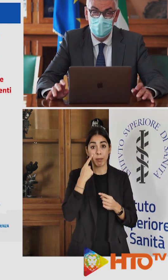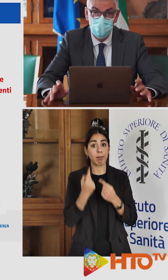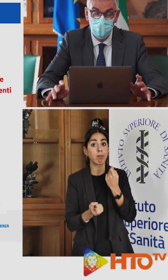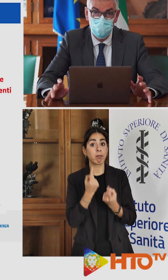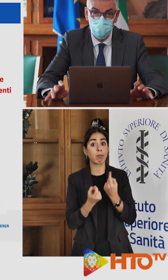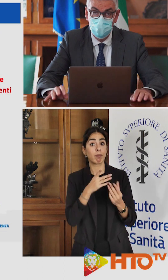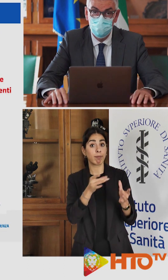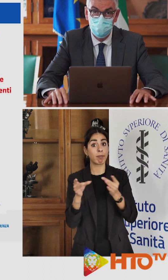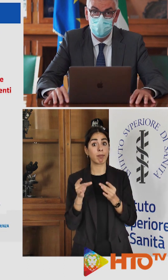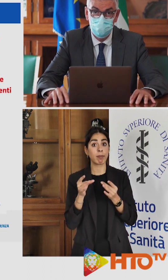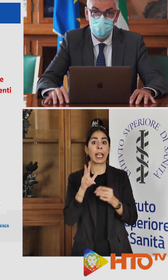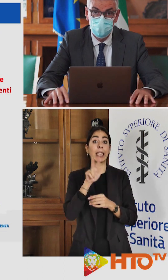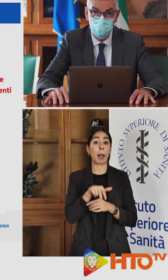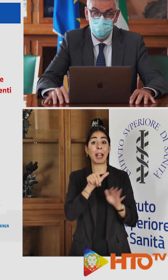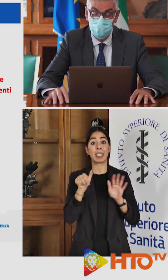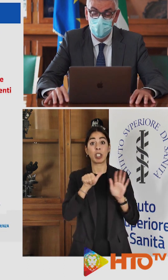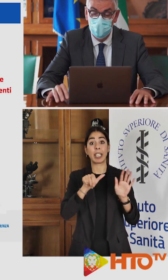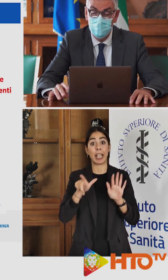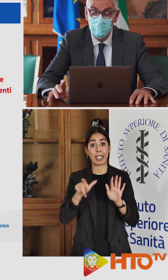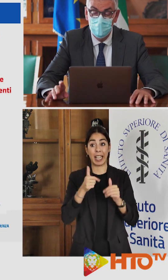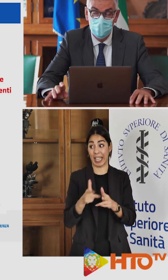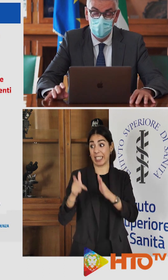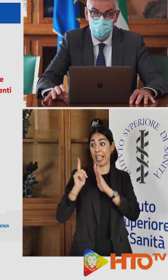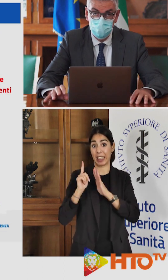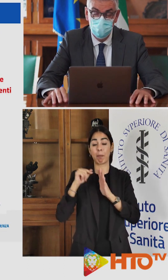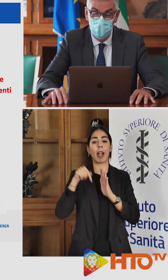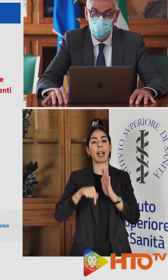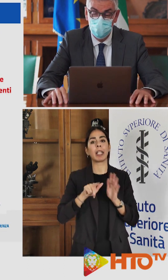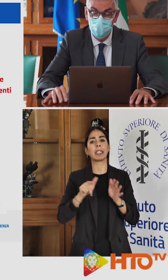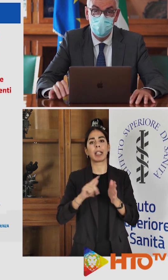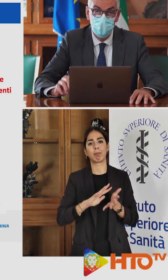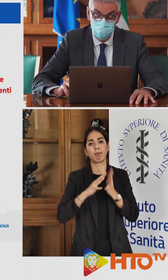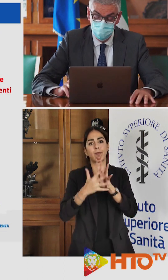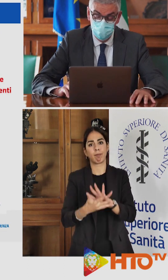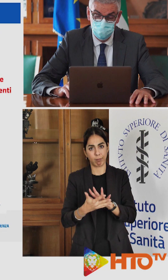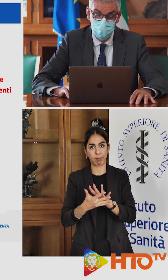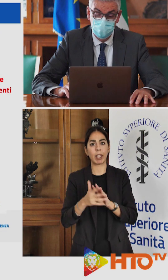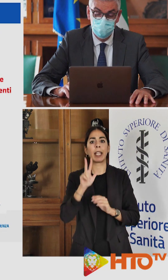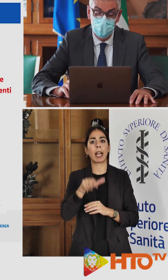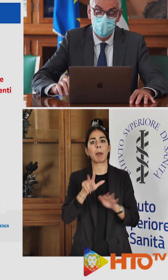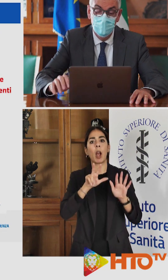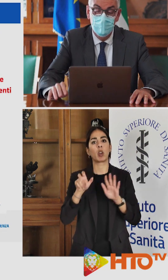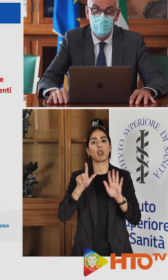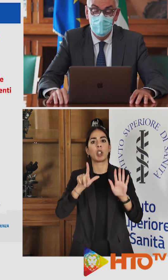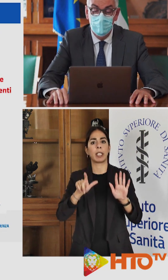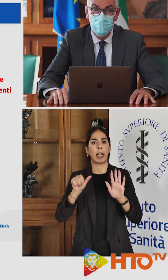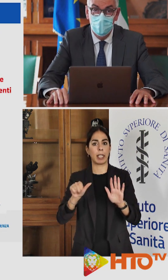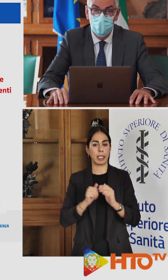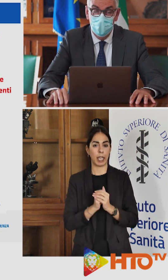dai 3.666 della scorsa settimana, questa settimana siamo a 3.876.